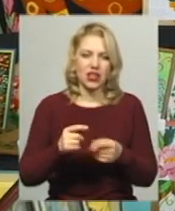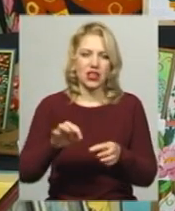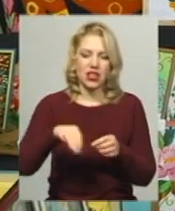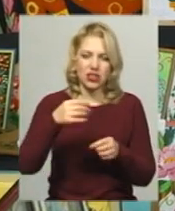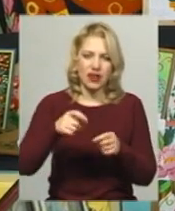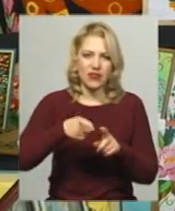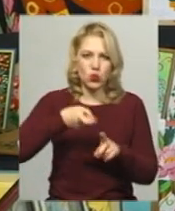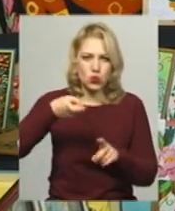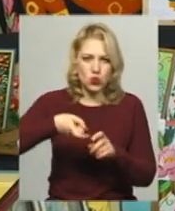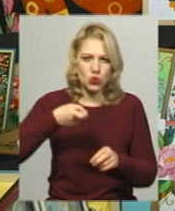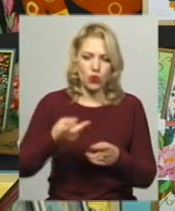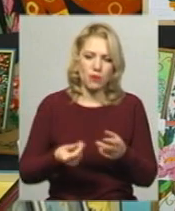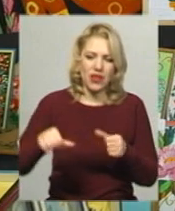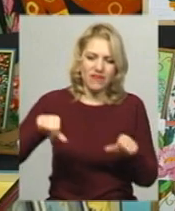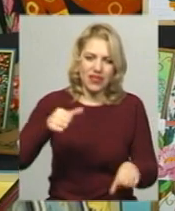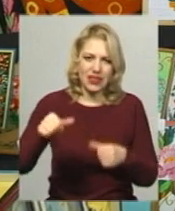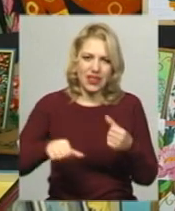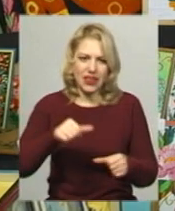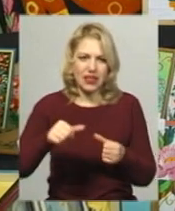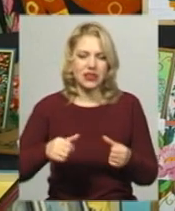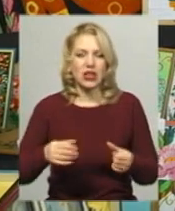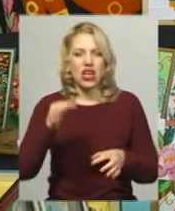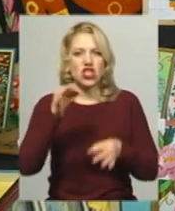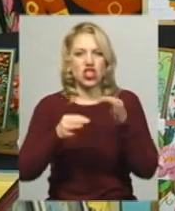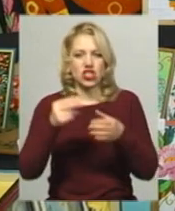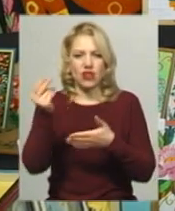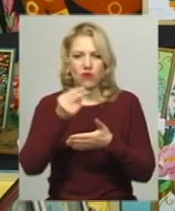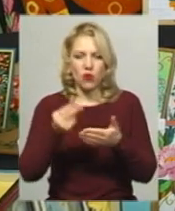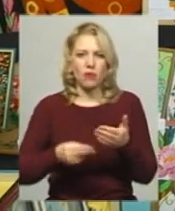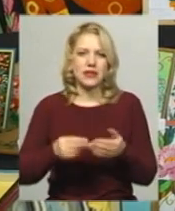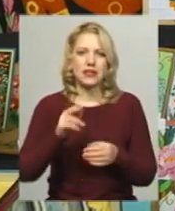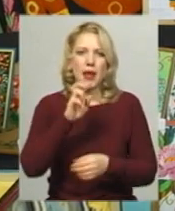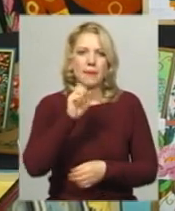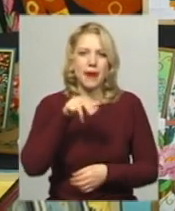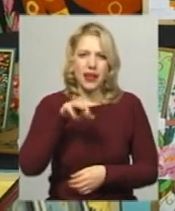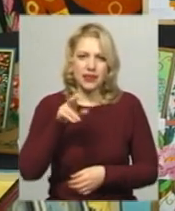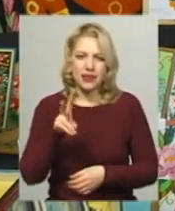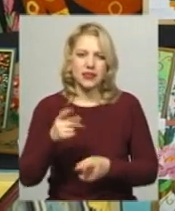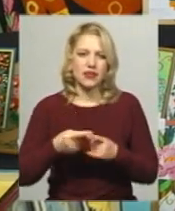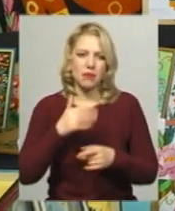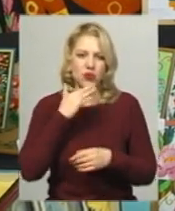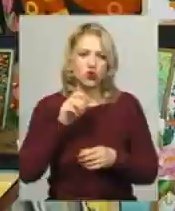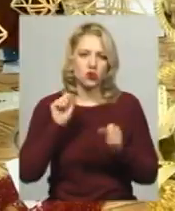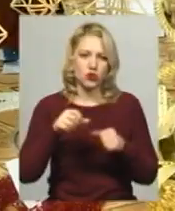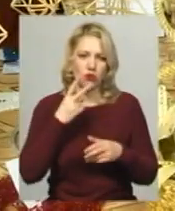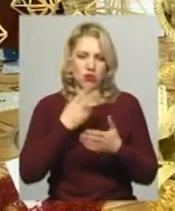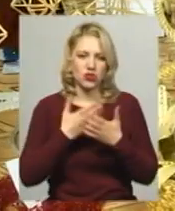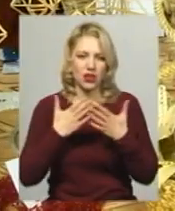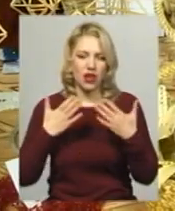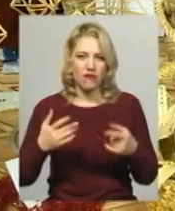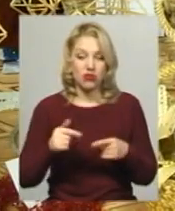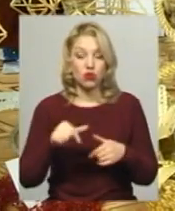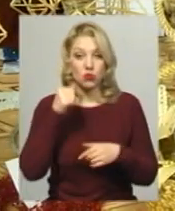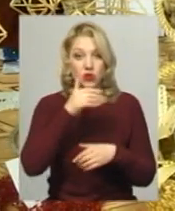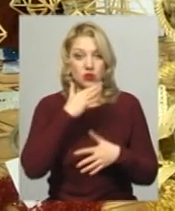бісероплитіння, витинанки, живопис, батик та багато інших технік, які сьогодні ви можете побачити на виставці. Цьогоріч